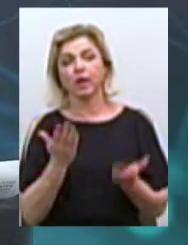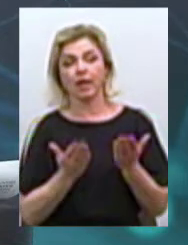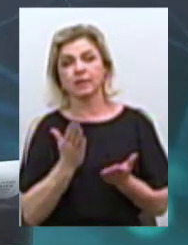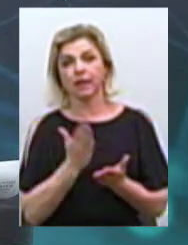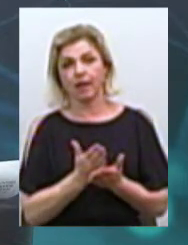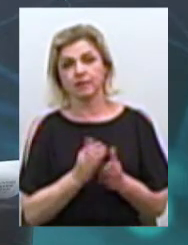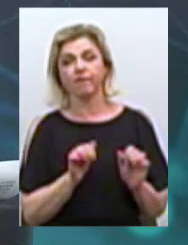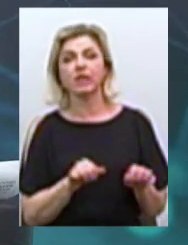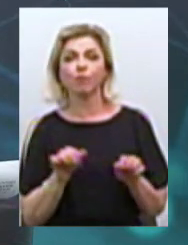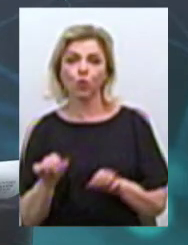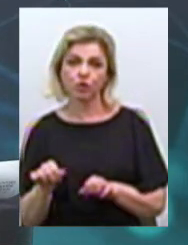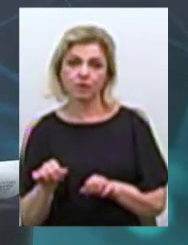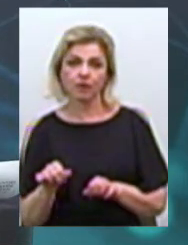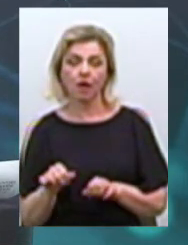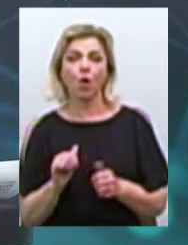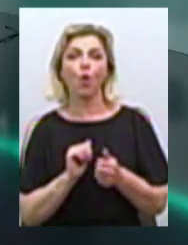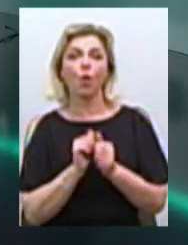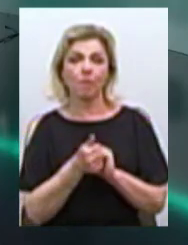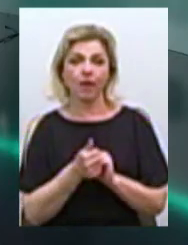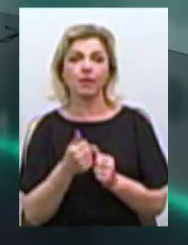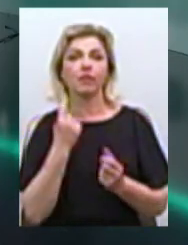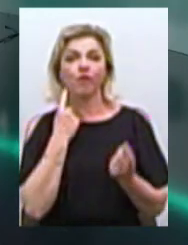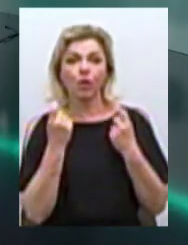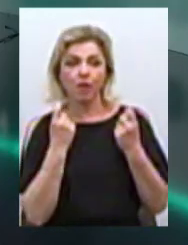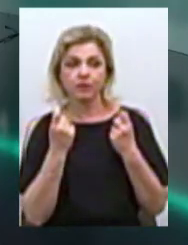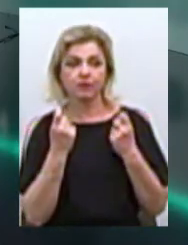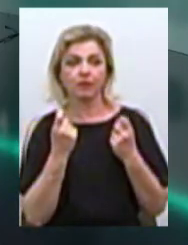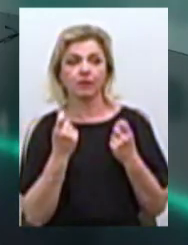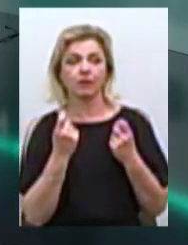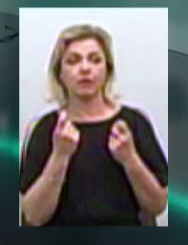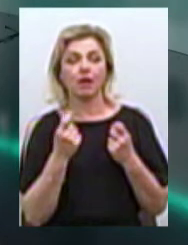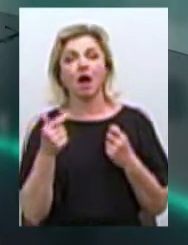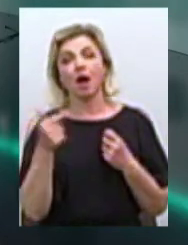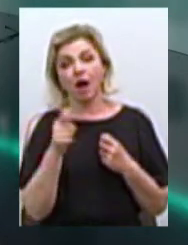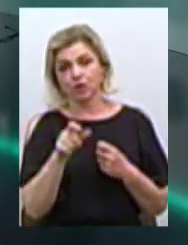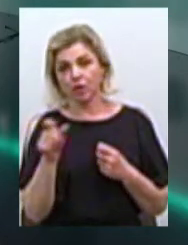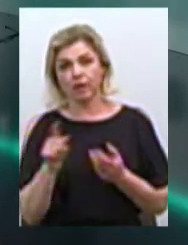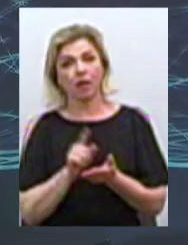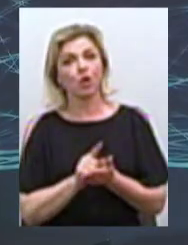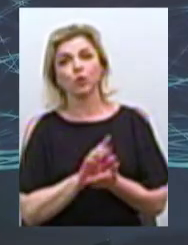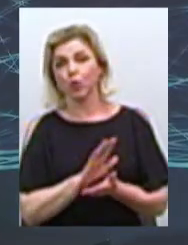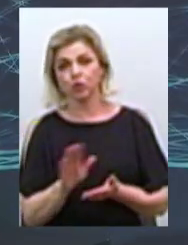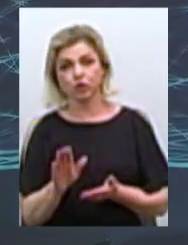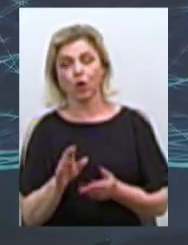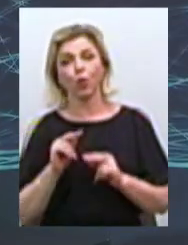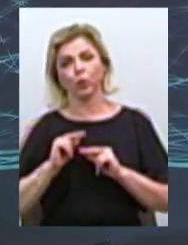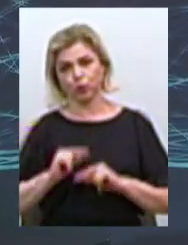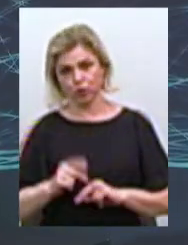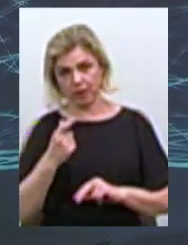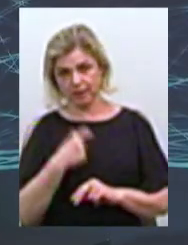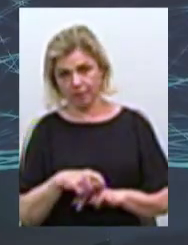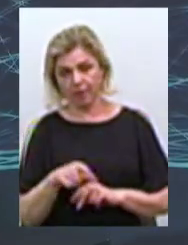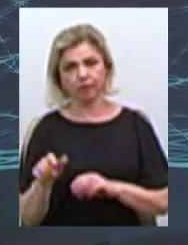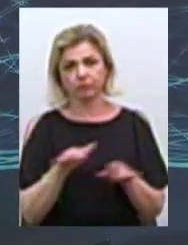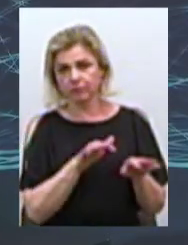можливість обмена информациєю, граждані не должны утруждати себе і